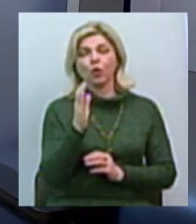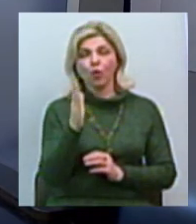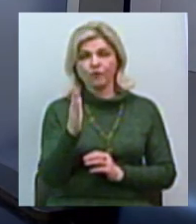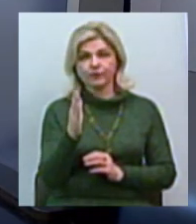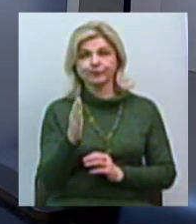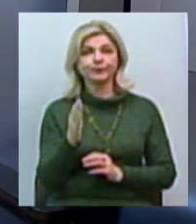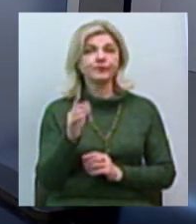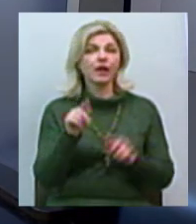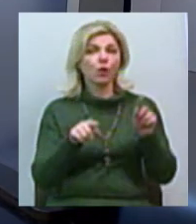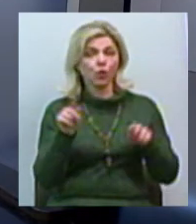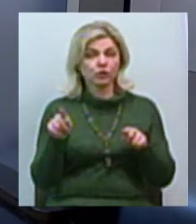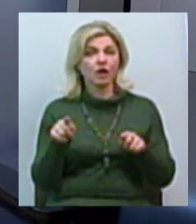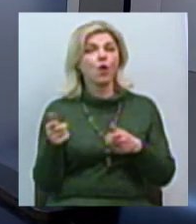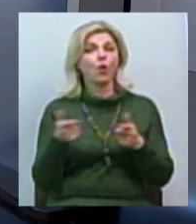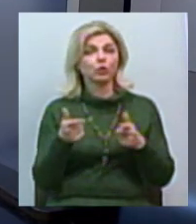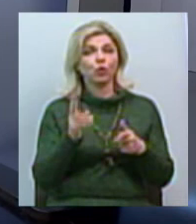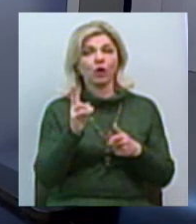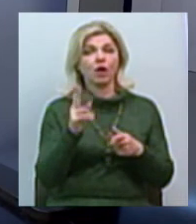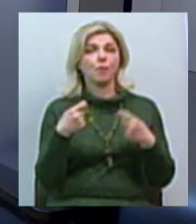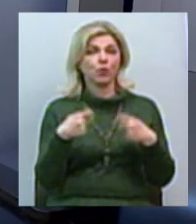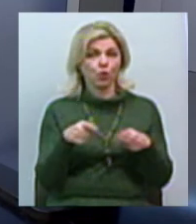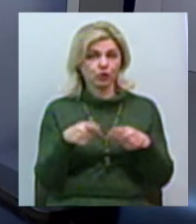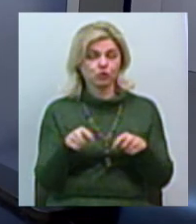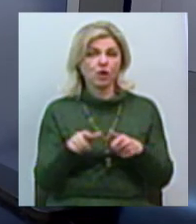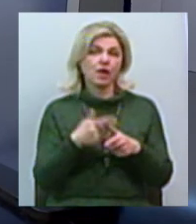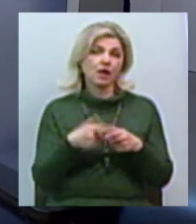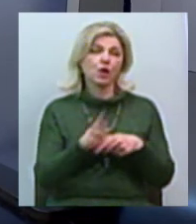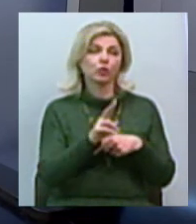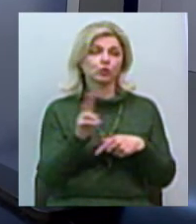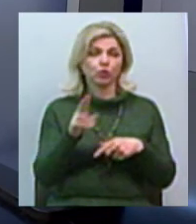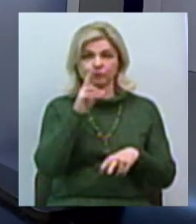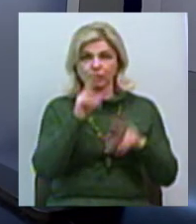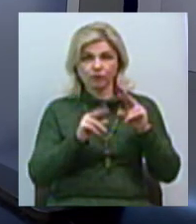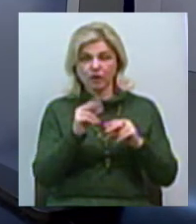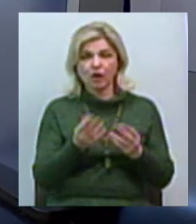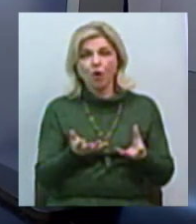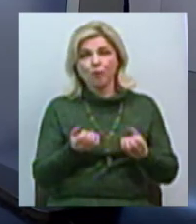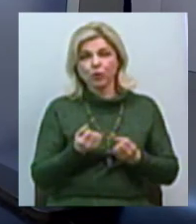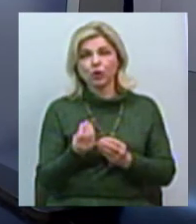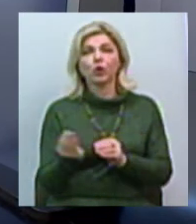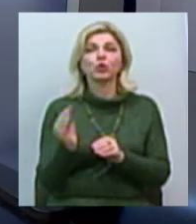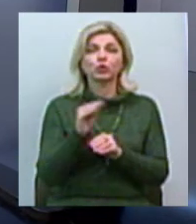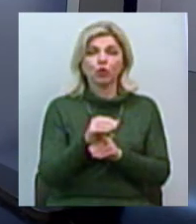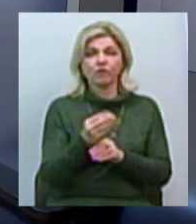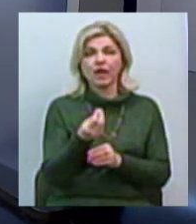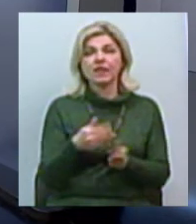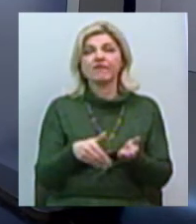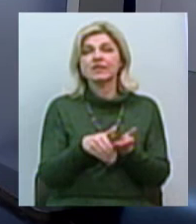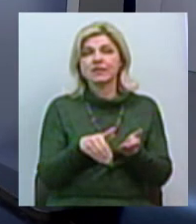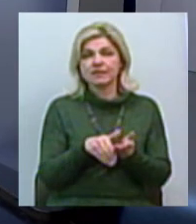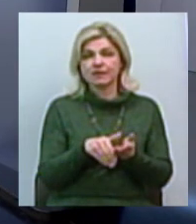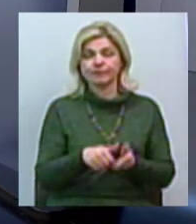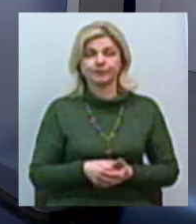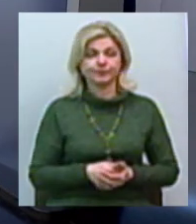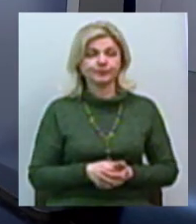деякі об'єкти готуються до продажу, деякі просто сподіваються отримати додаткові інвестиції по деяких проєктах. Так, зараз у нас